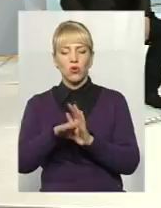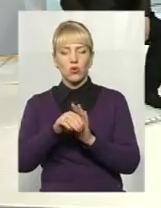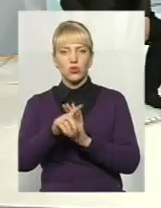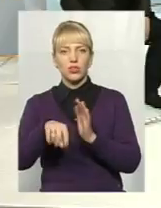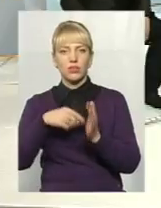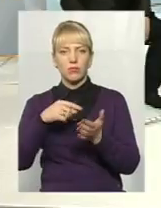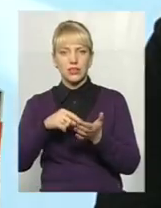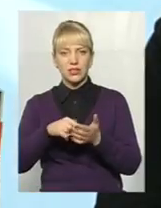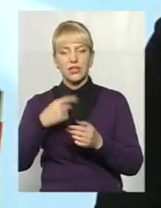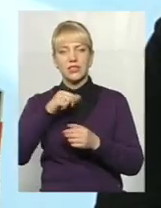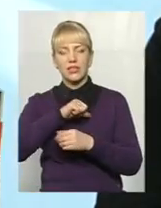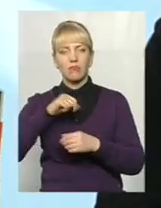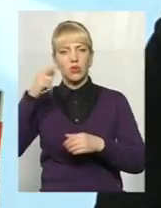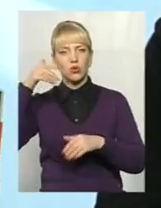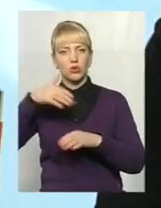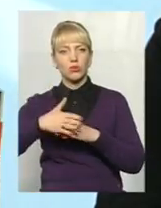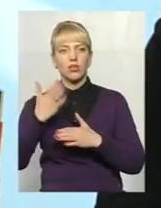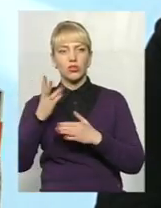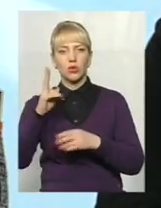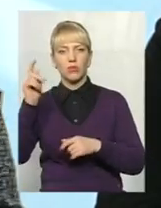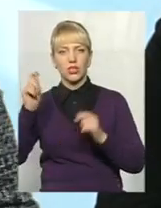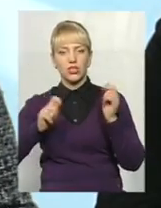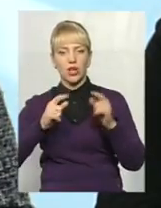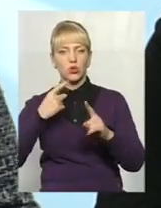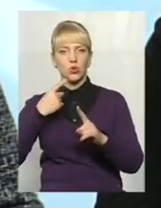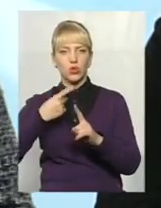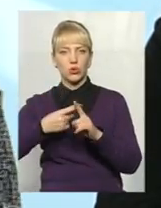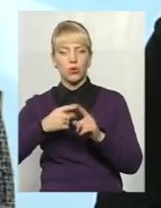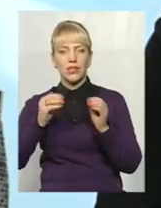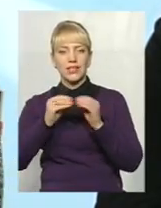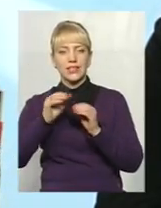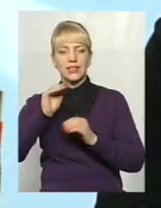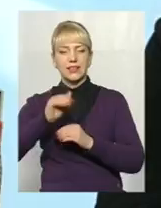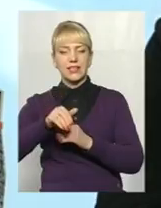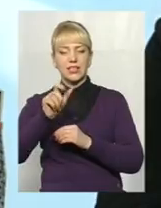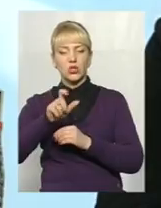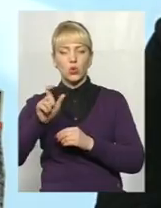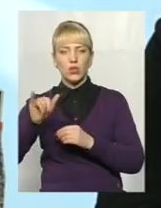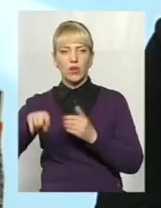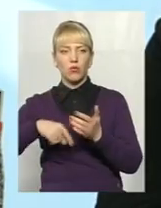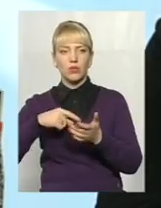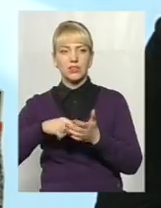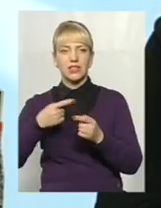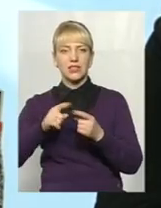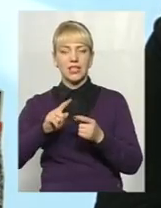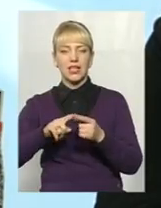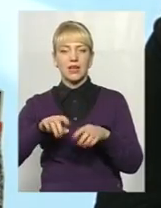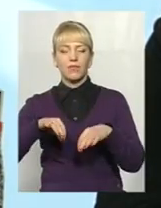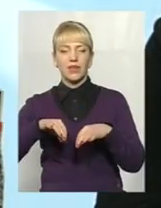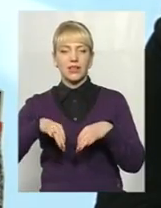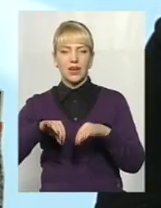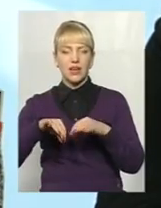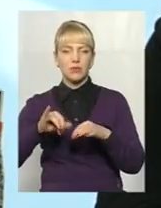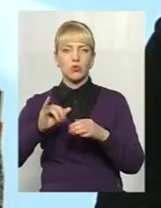самі розумієте, що якщо приїжджає додатково ще 10 тисяч людей в місто, це і трансфери, це і